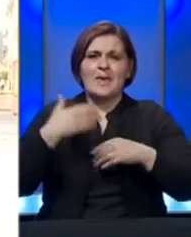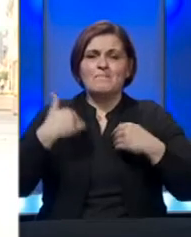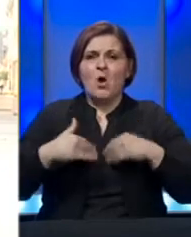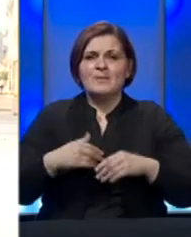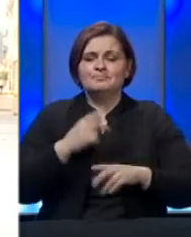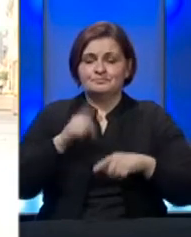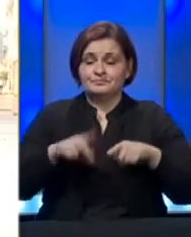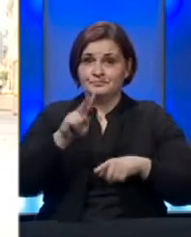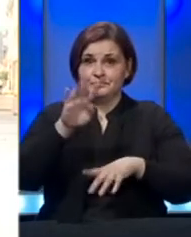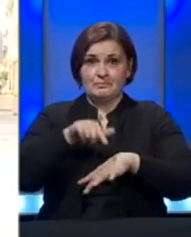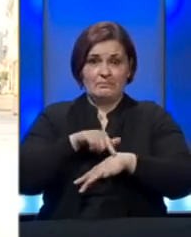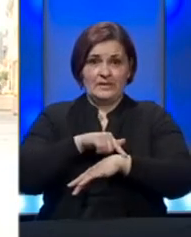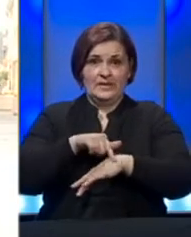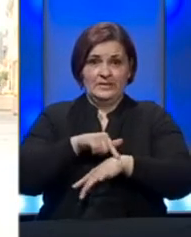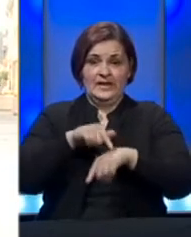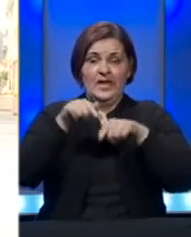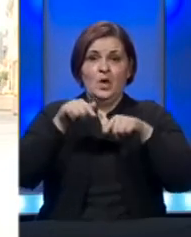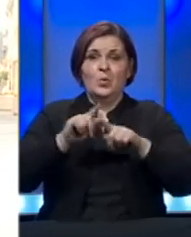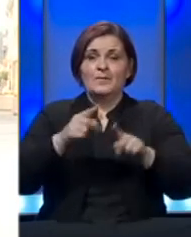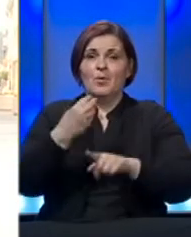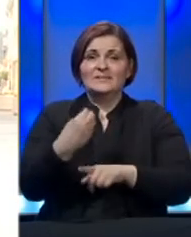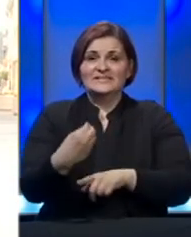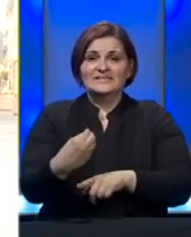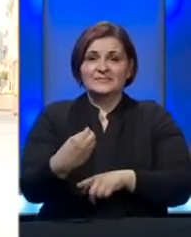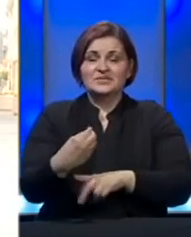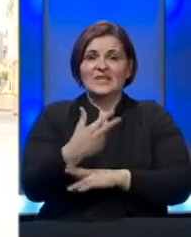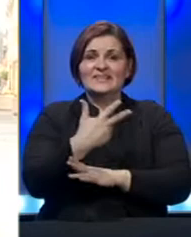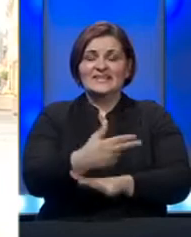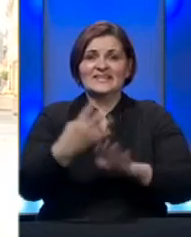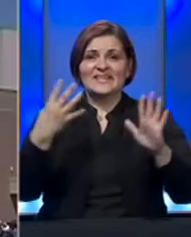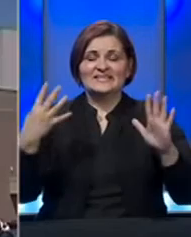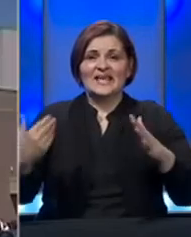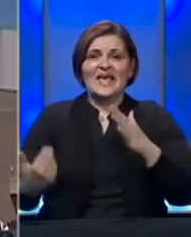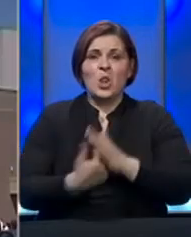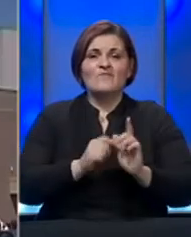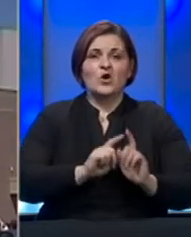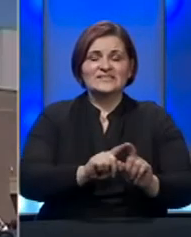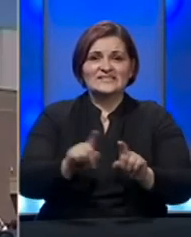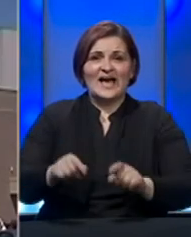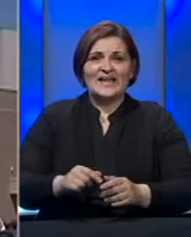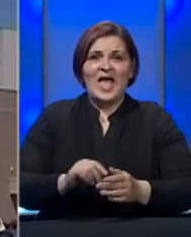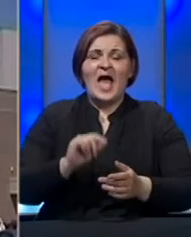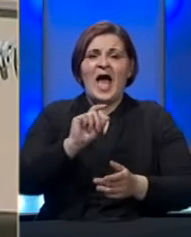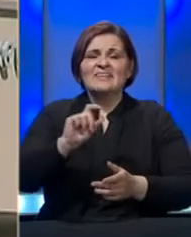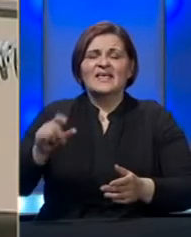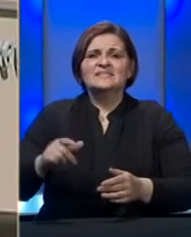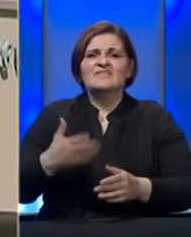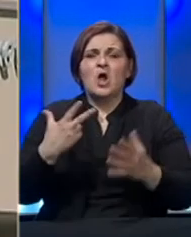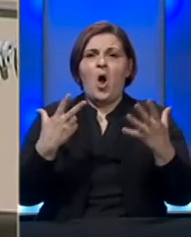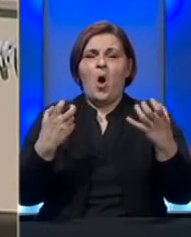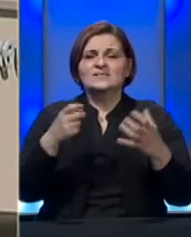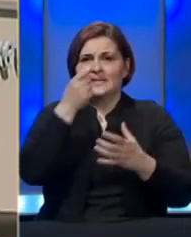protekla 24 časa u ovom entitetu je 39 novo zaraženih, a testirano je više od 700